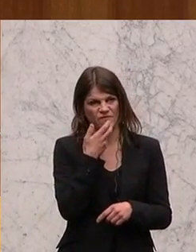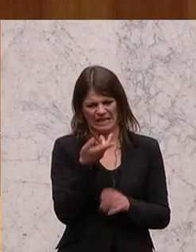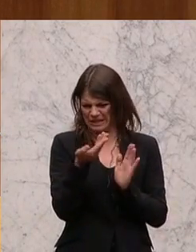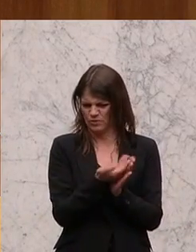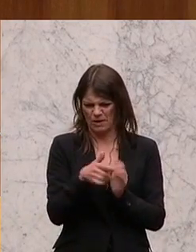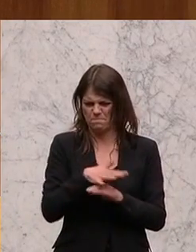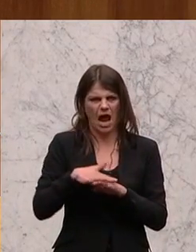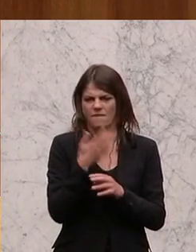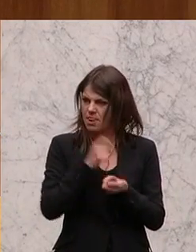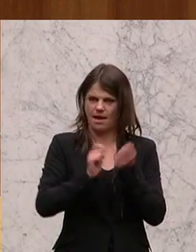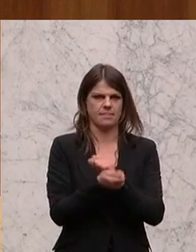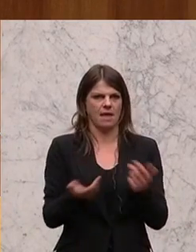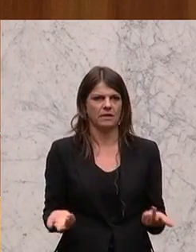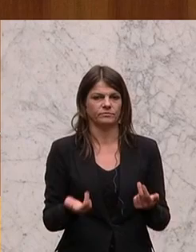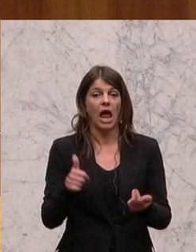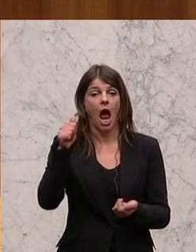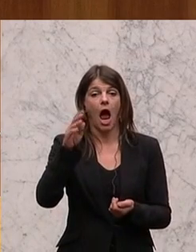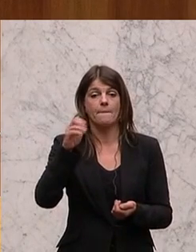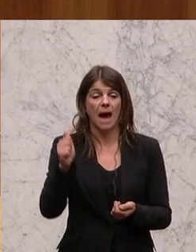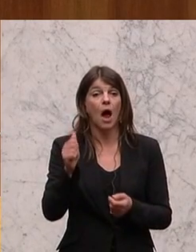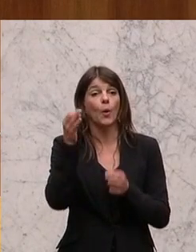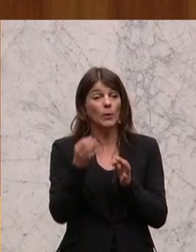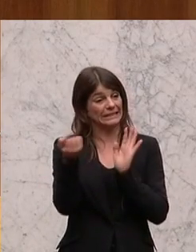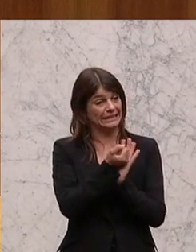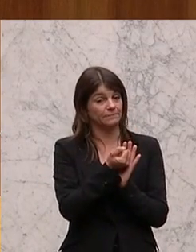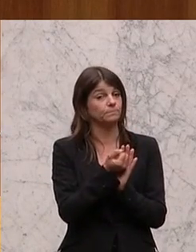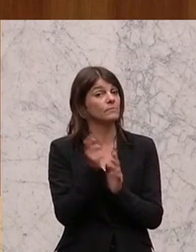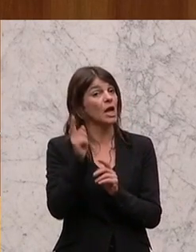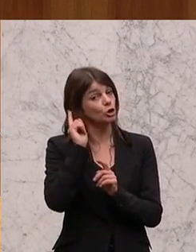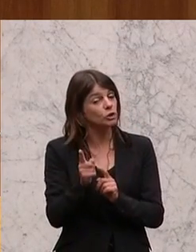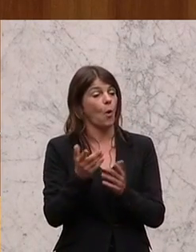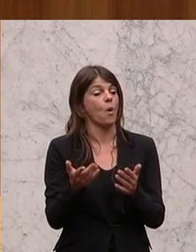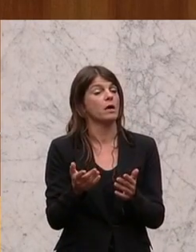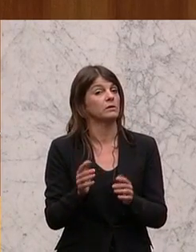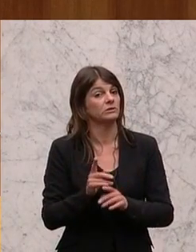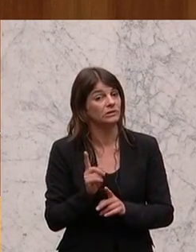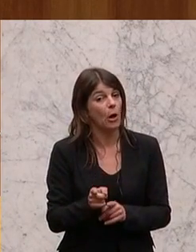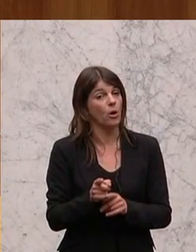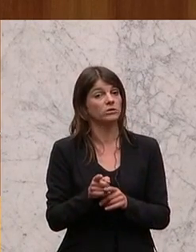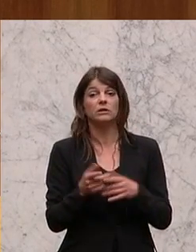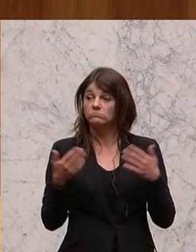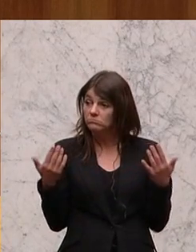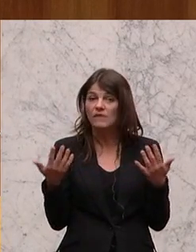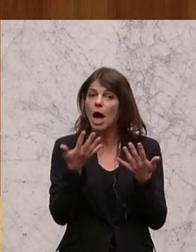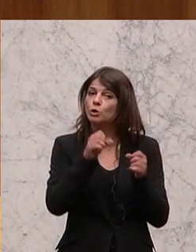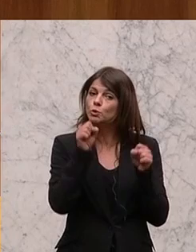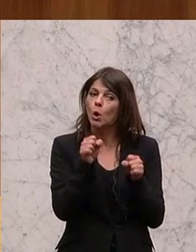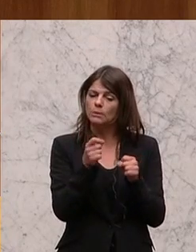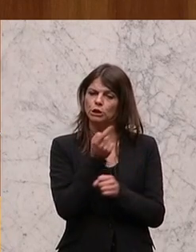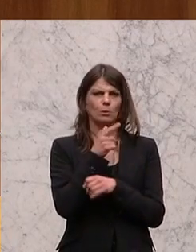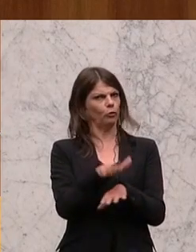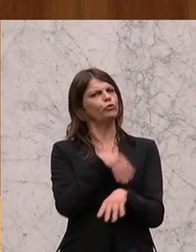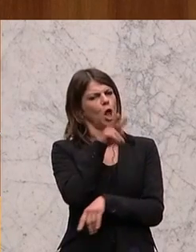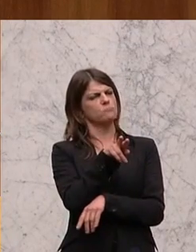in diesem Bereich geändert haben. Denn das Amagütesiegel sollte das sein, was es den Konsumenten